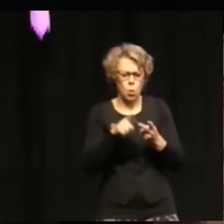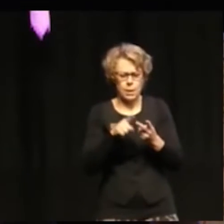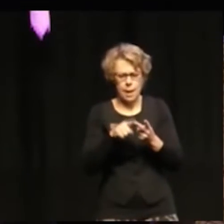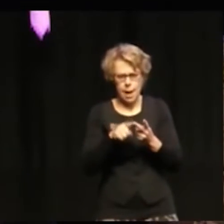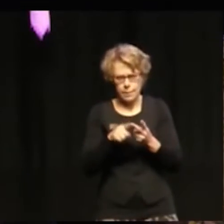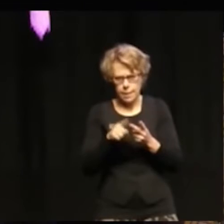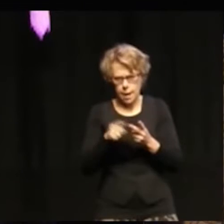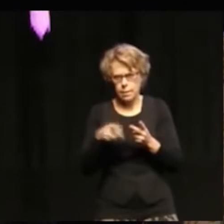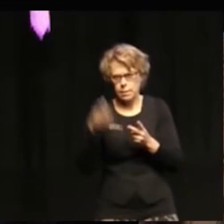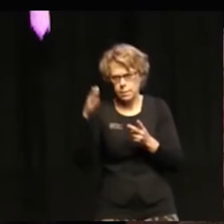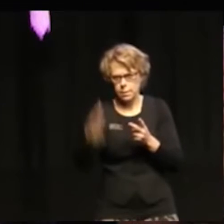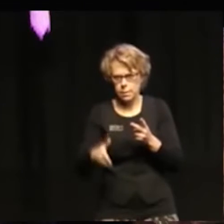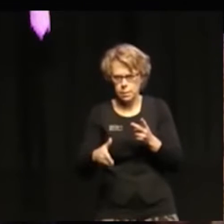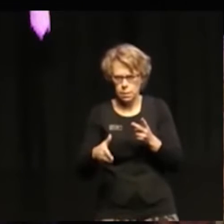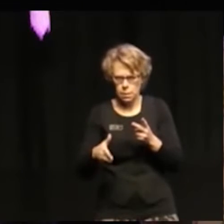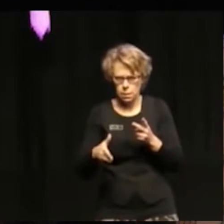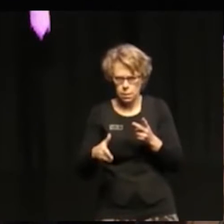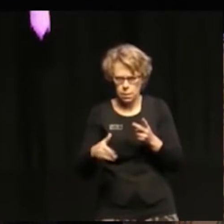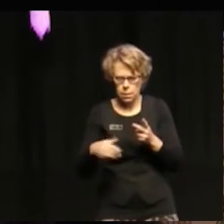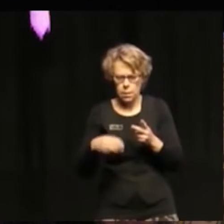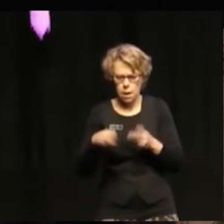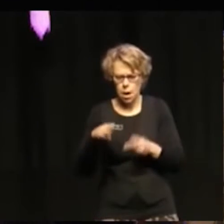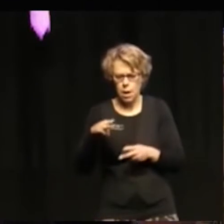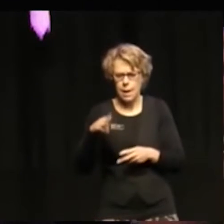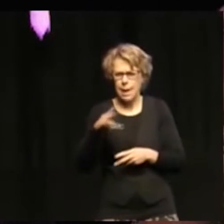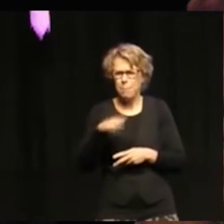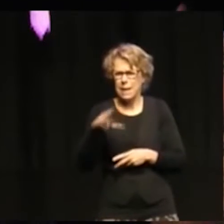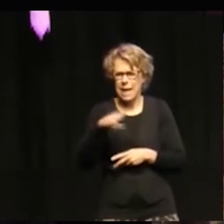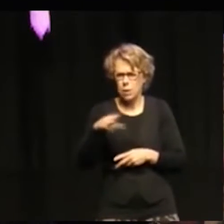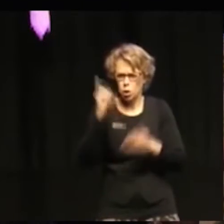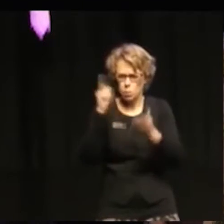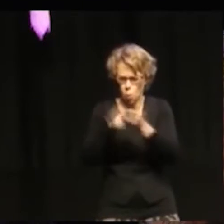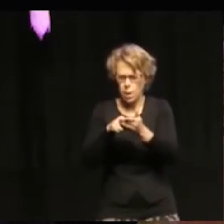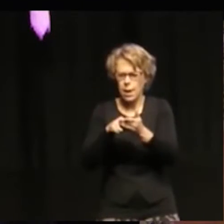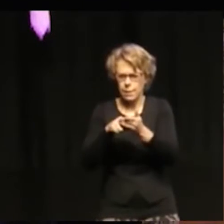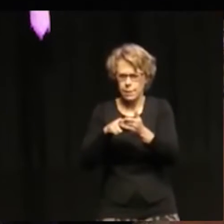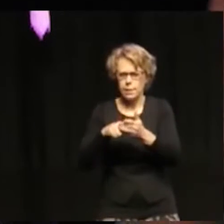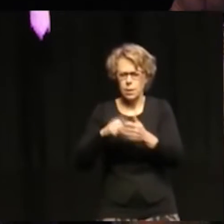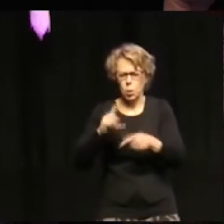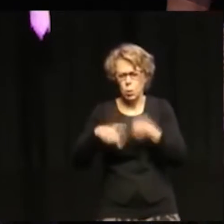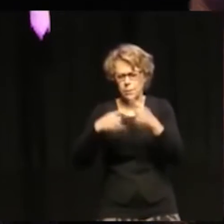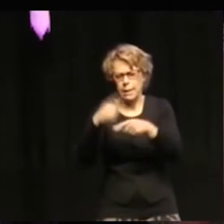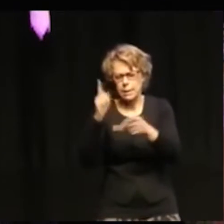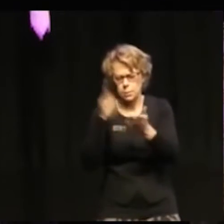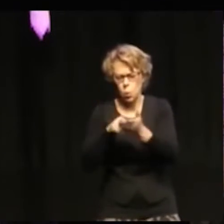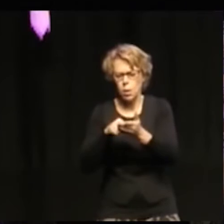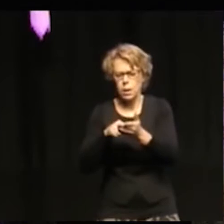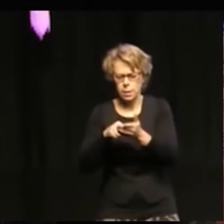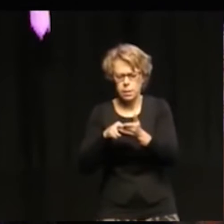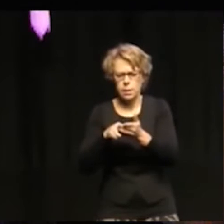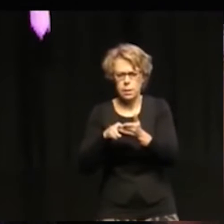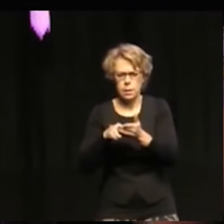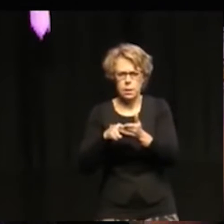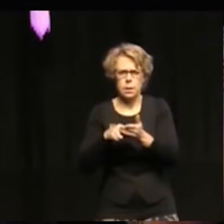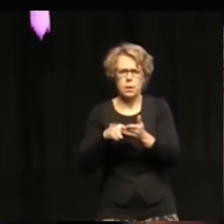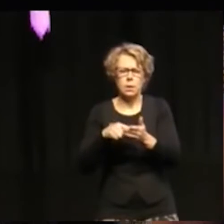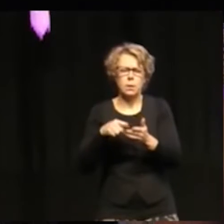omkring årtusende skiftet The Millennium Development Goals, MDG'erne som var nogle punktnedslag